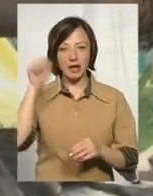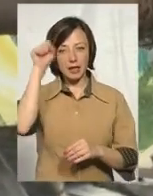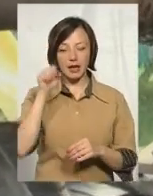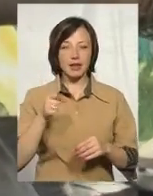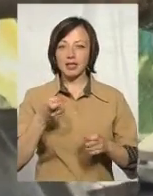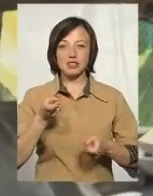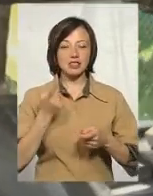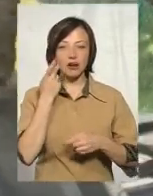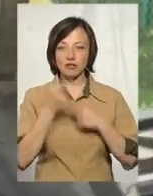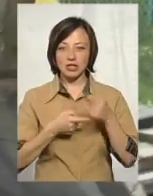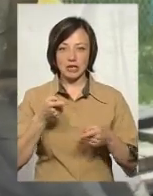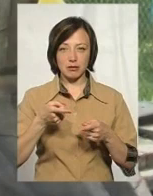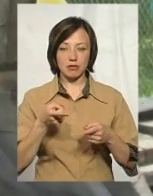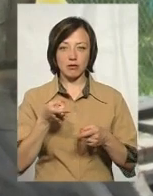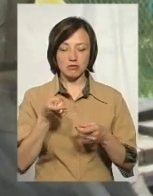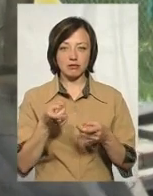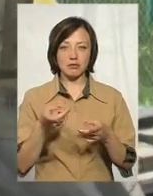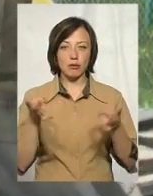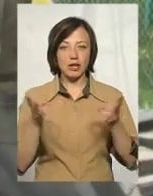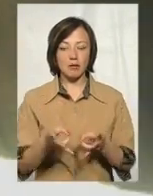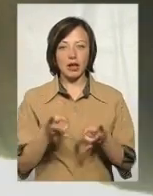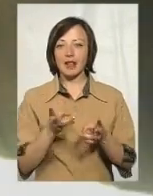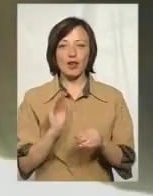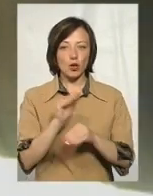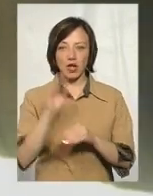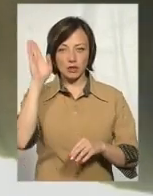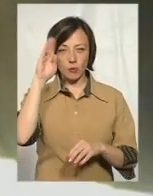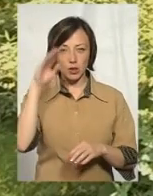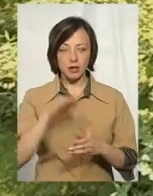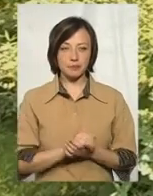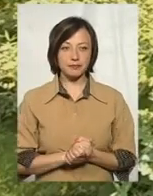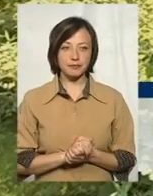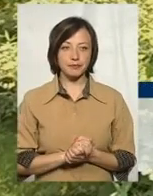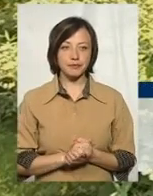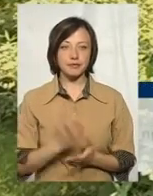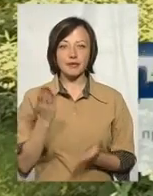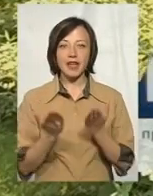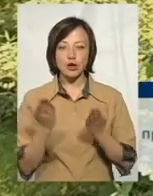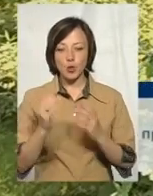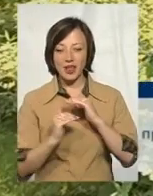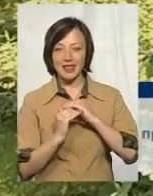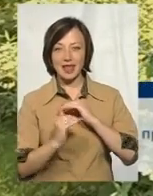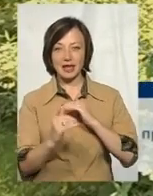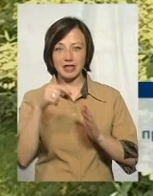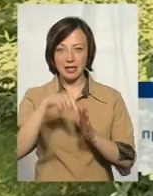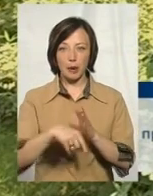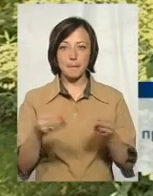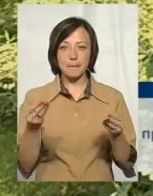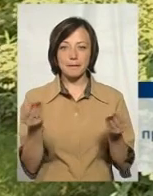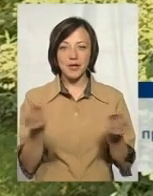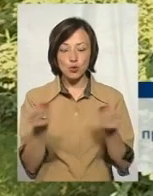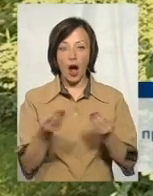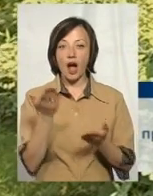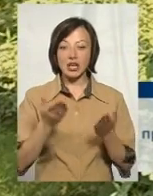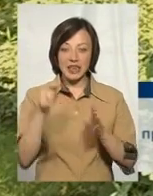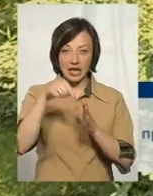дієве. У більшості випадків це не додасть води. Якщо на дні керниці залягають піски, це можна чистити,